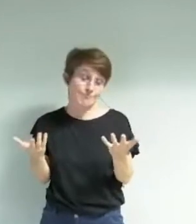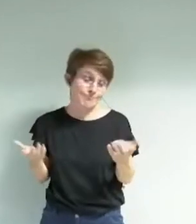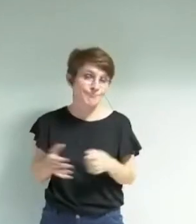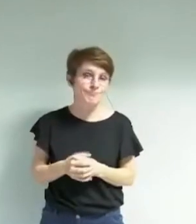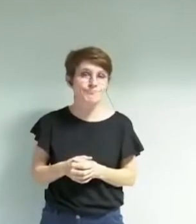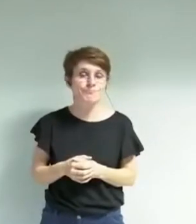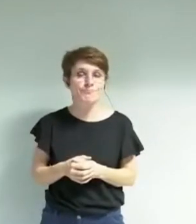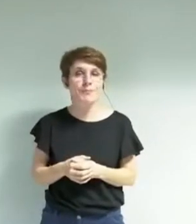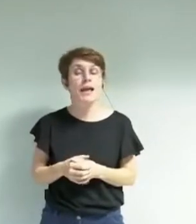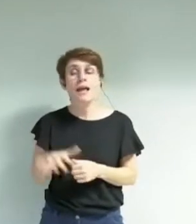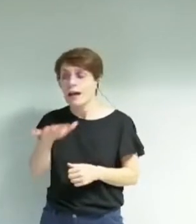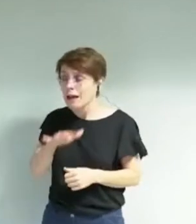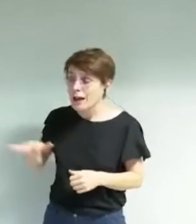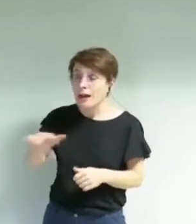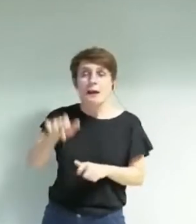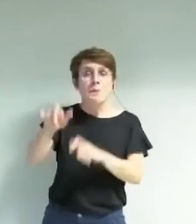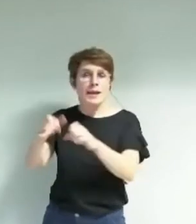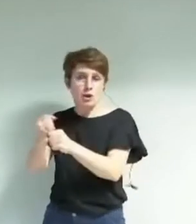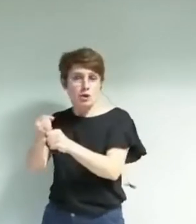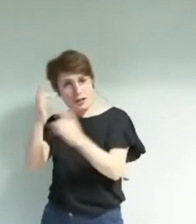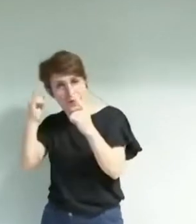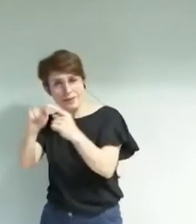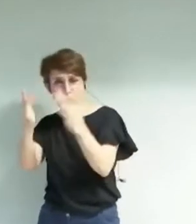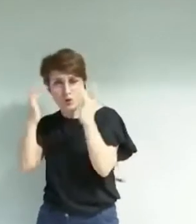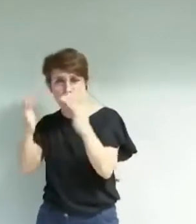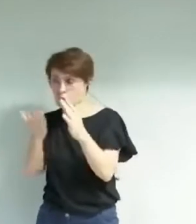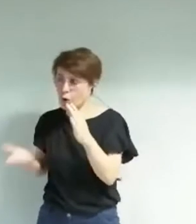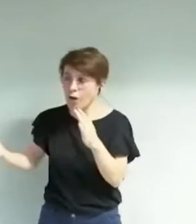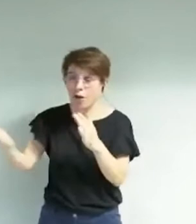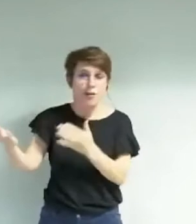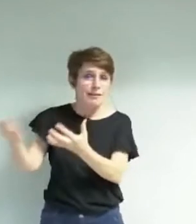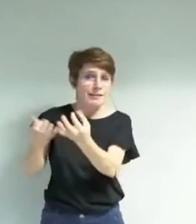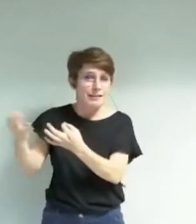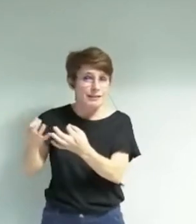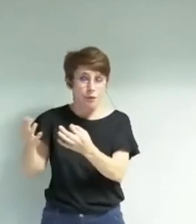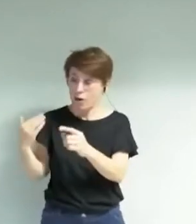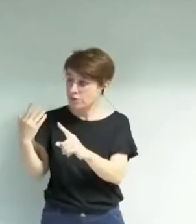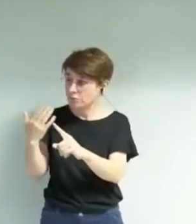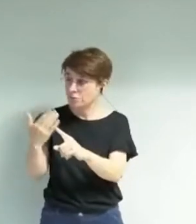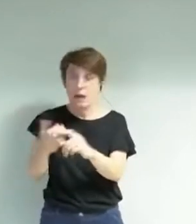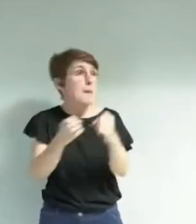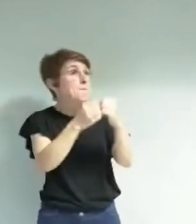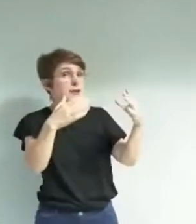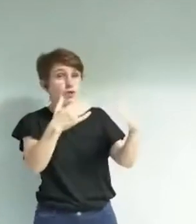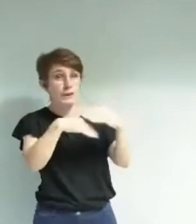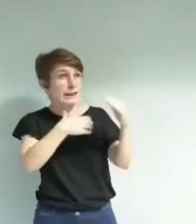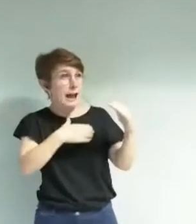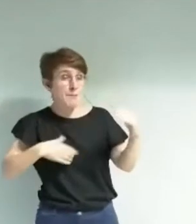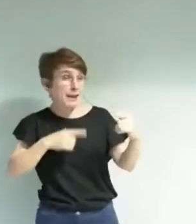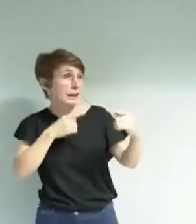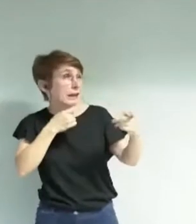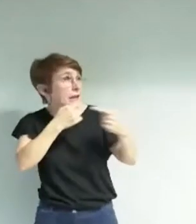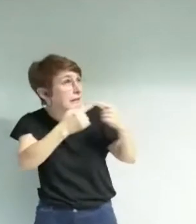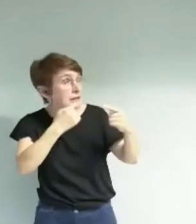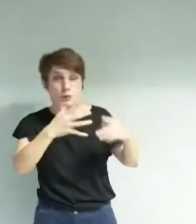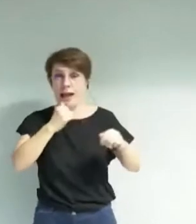Qu'est-ce que nous disent les acteurs, à nous, depuis tant d'années ? qu'il n'y a pas de dialogue avec la majorité, qu'il n'y a pas de moyens